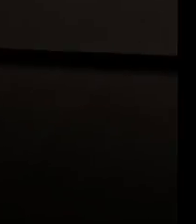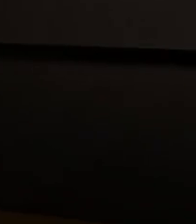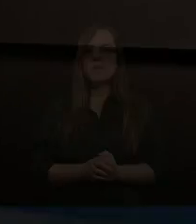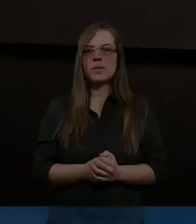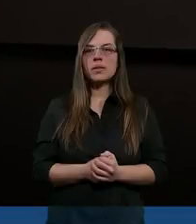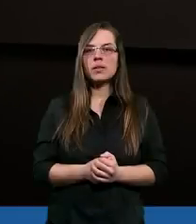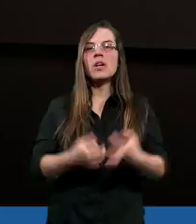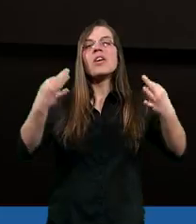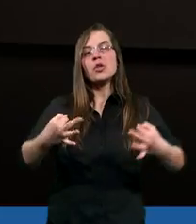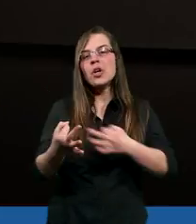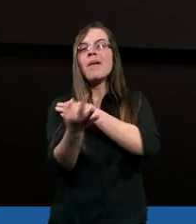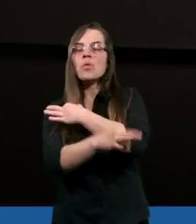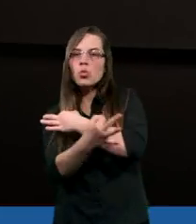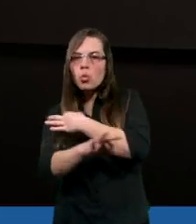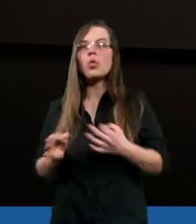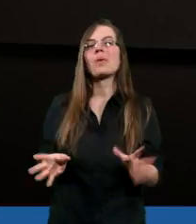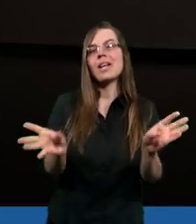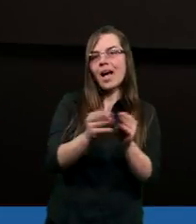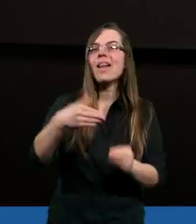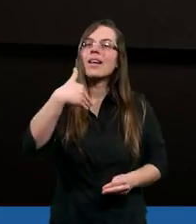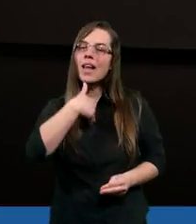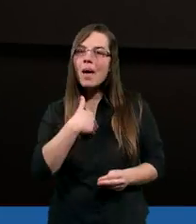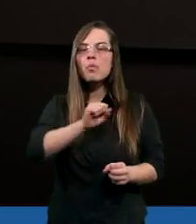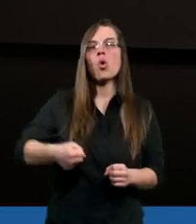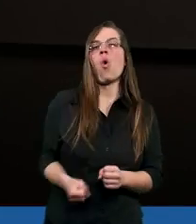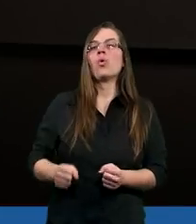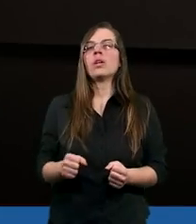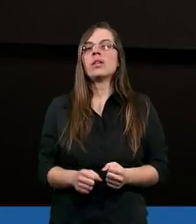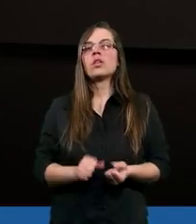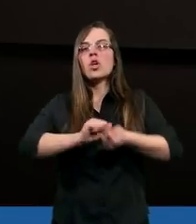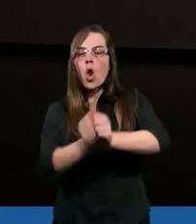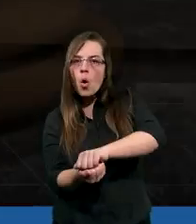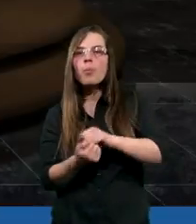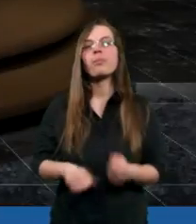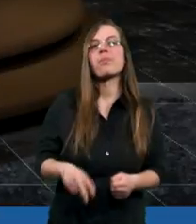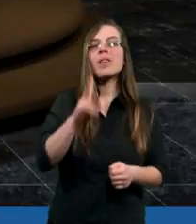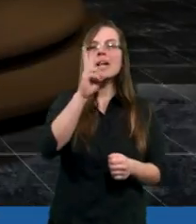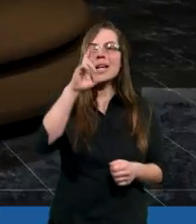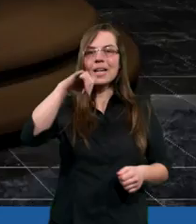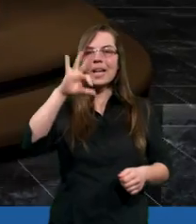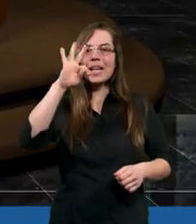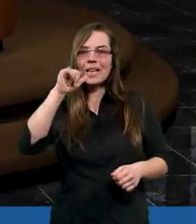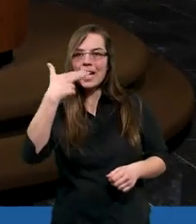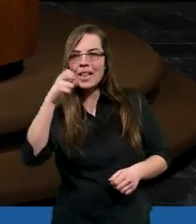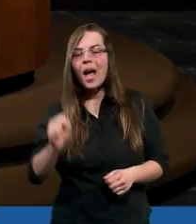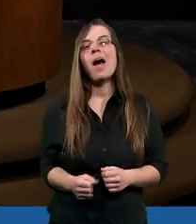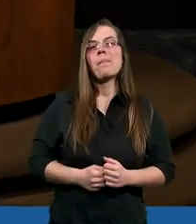W dzisiejszym studium razem ze mną są Krystyna,